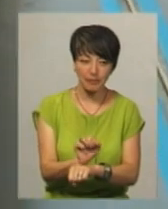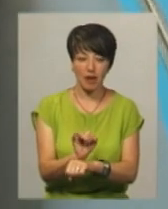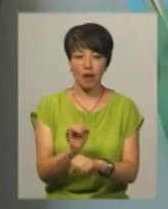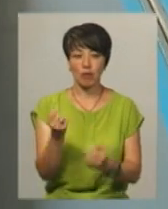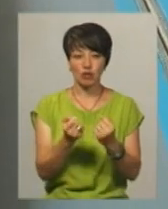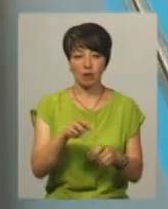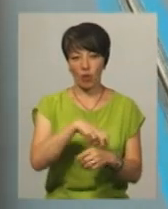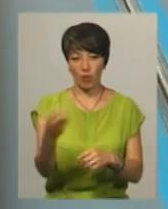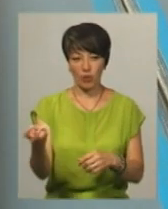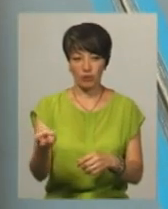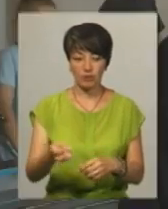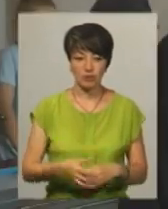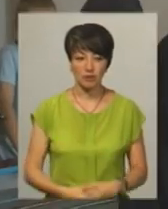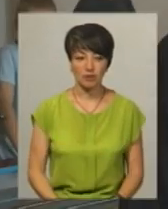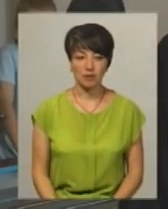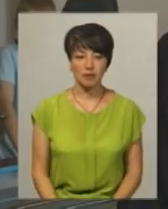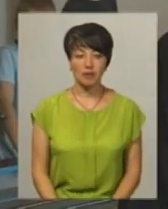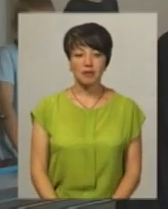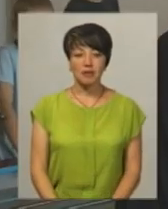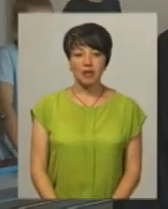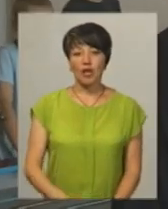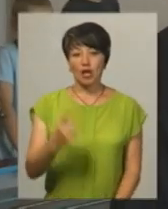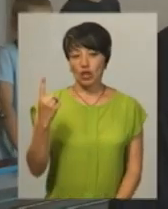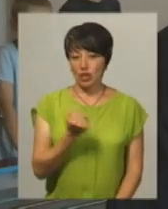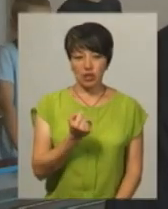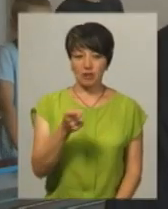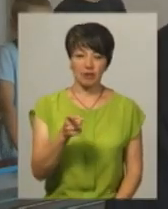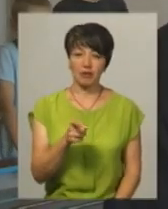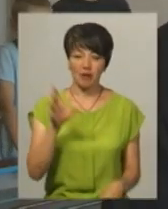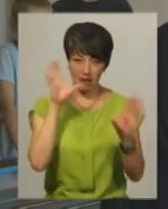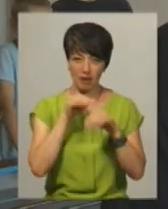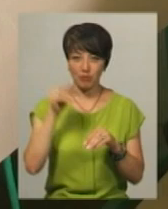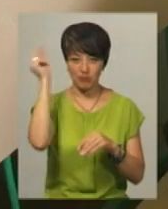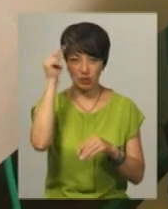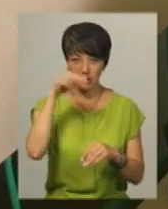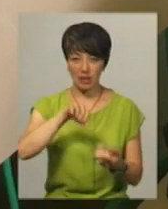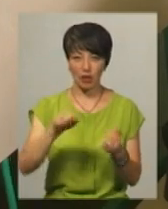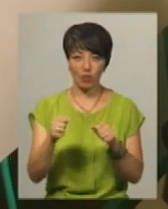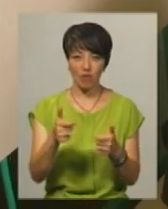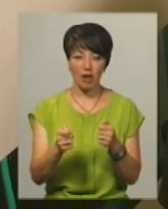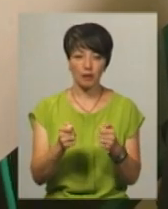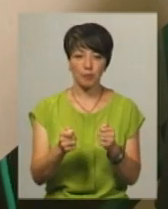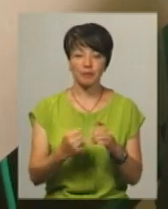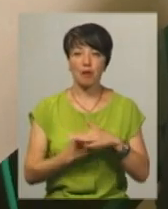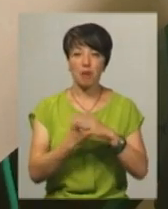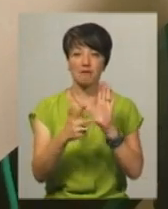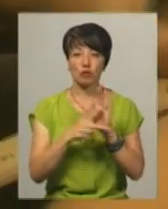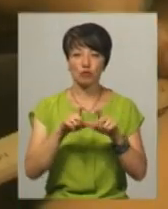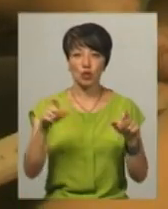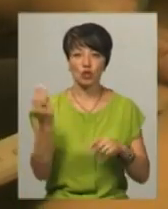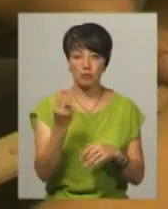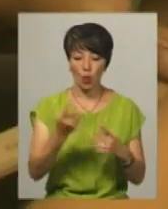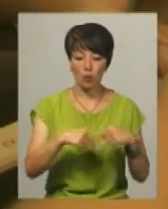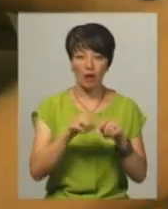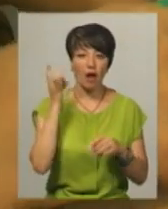інакше машинка вилетить з траси. Тиждень, і ви будете в неї більш-менш керувати. На базі восьмої шепетівської школи діють